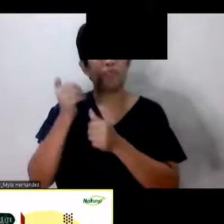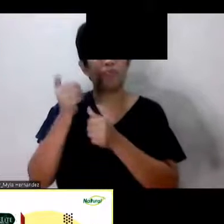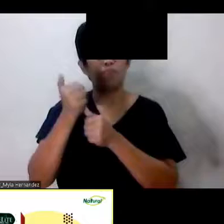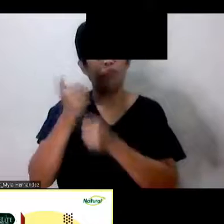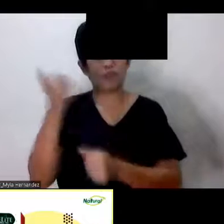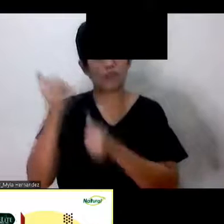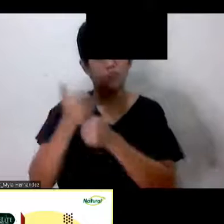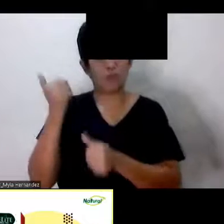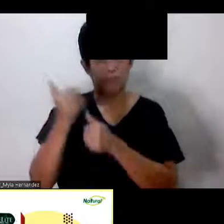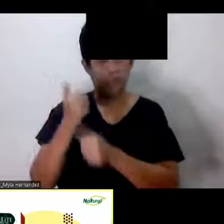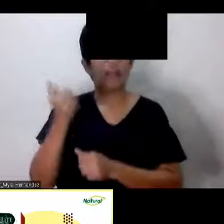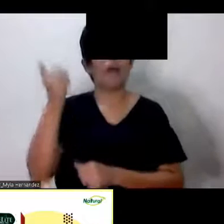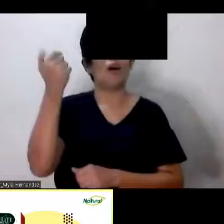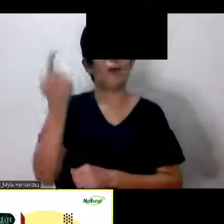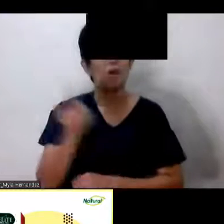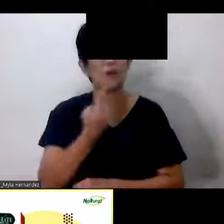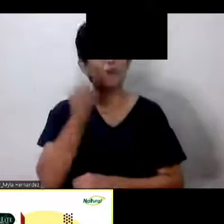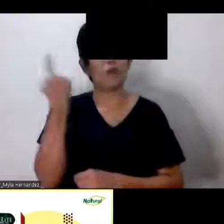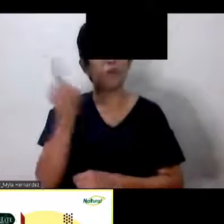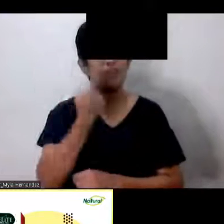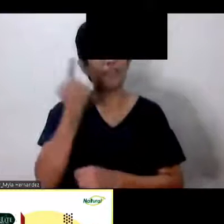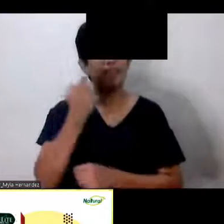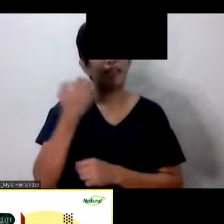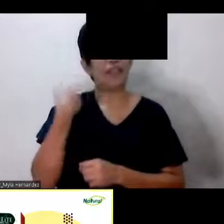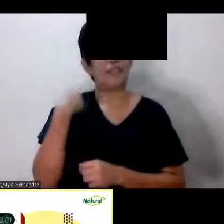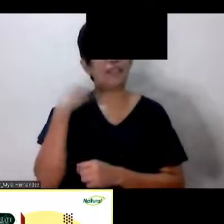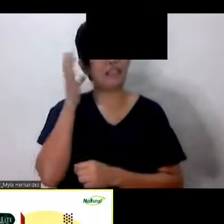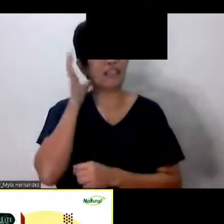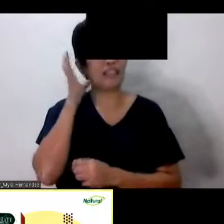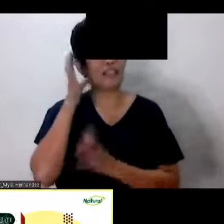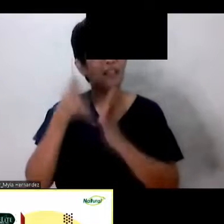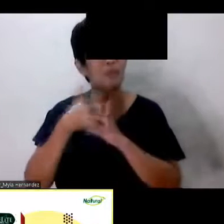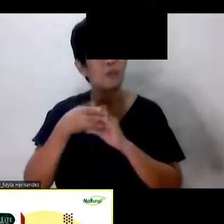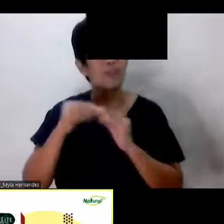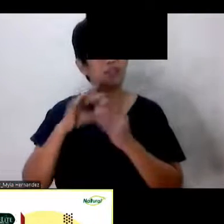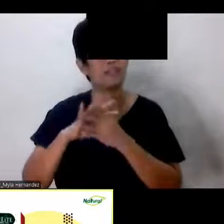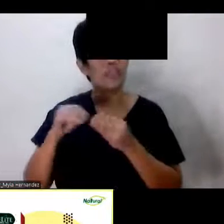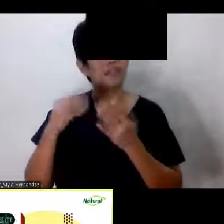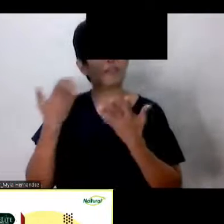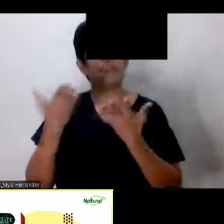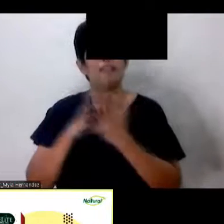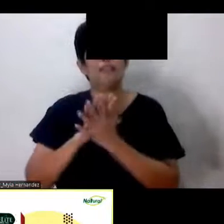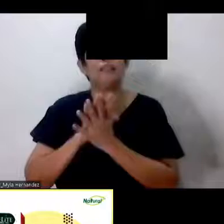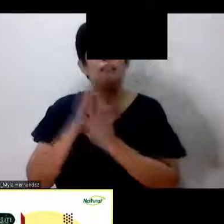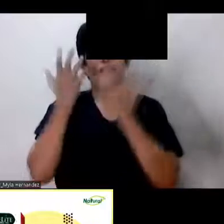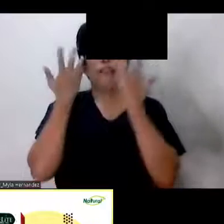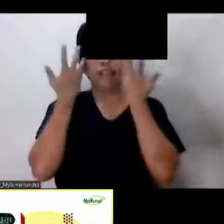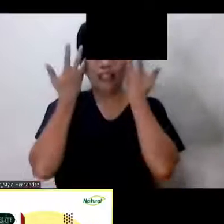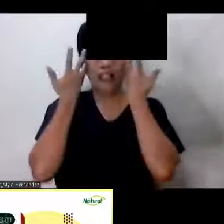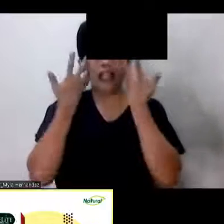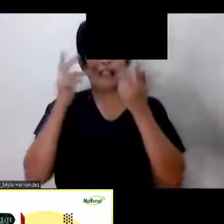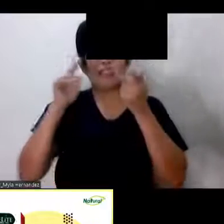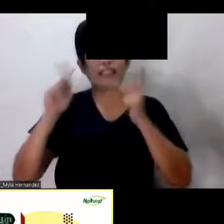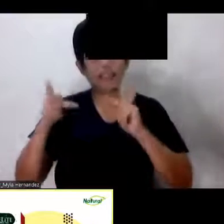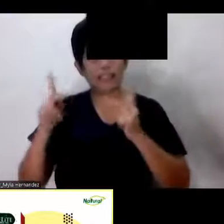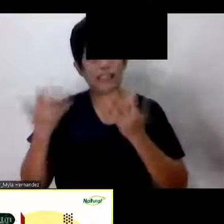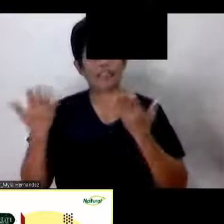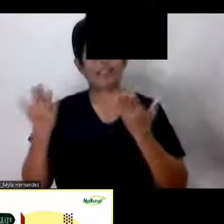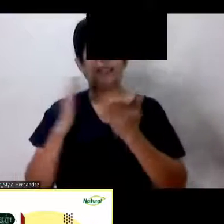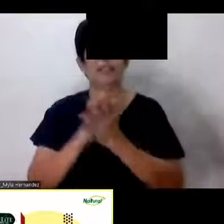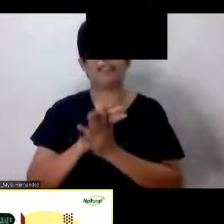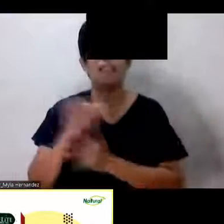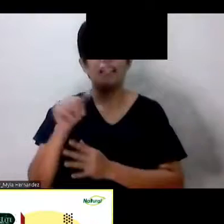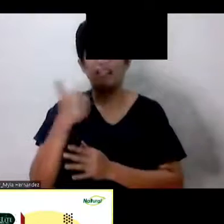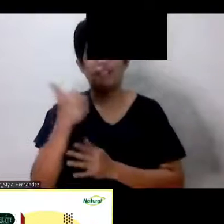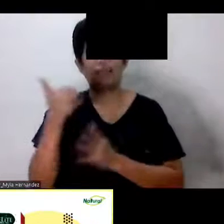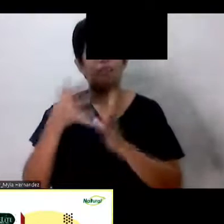yung mga kwento ng mga ibang tao na sobrang silang hirap pinapawisan ang sakit ganyan-ganyan blah blah